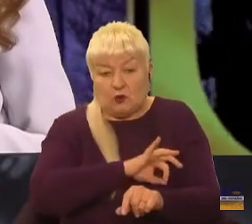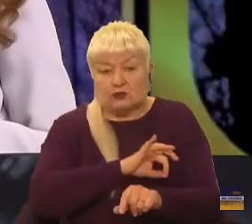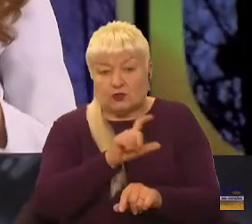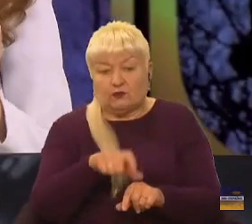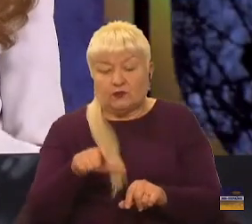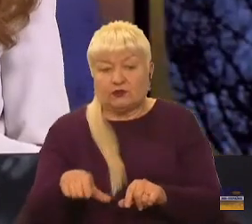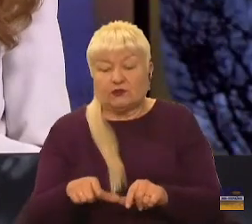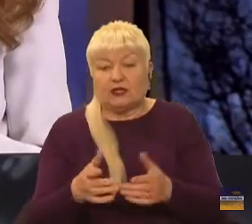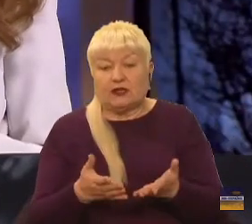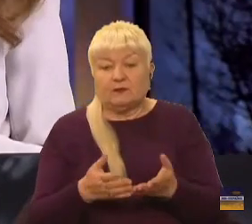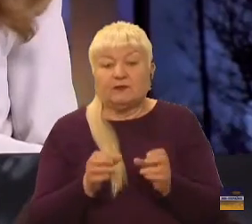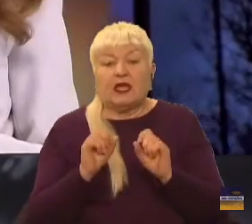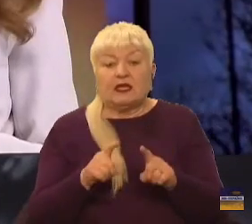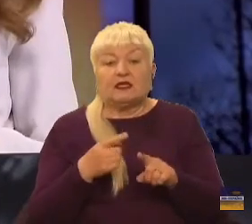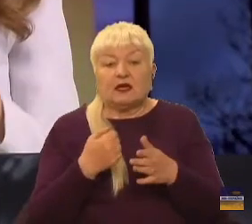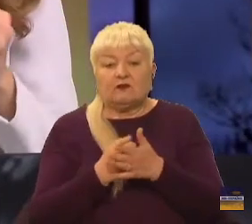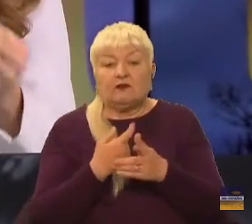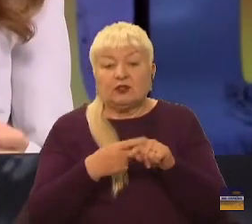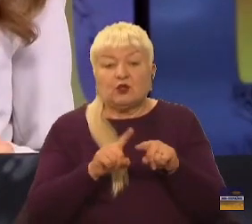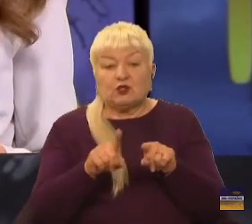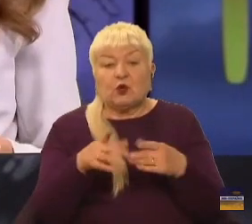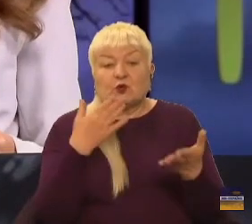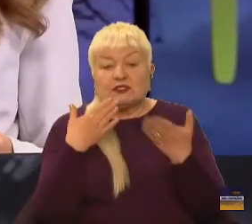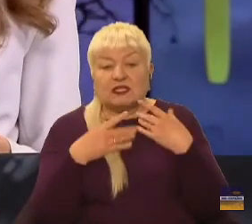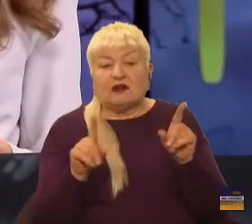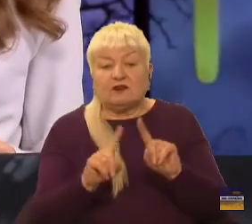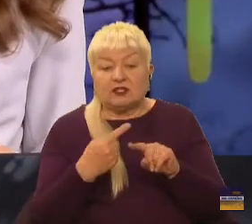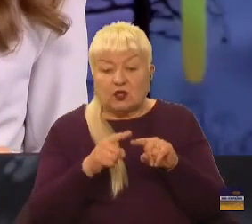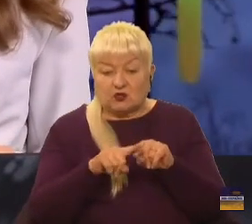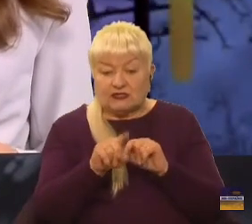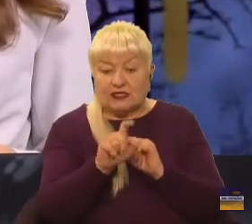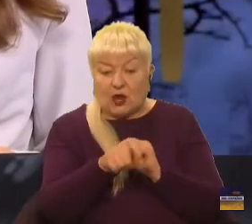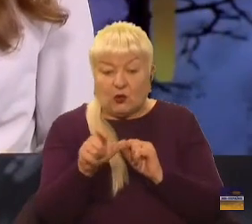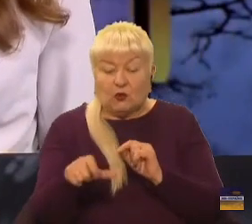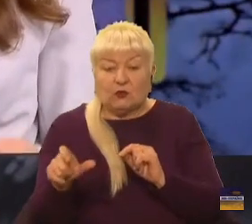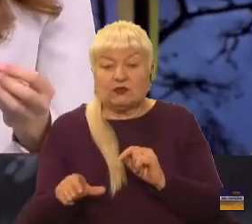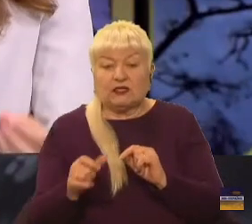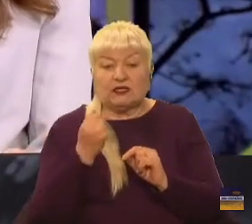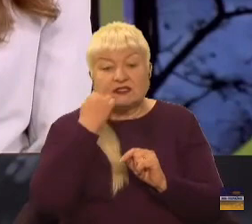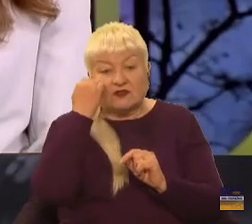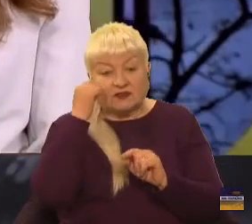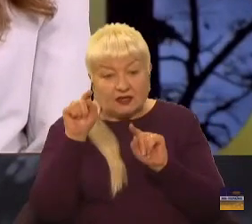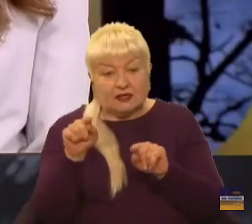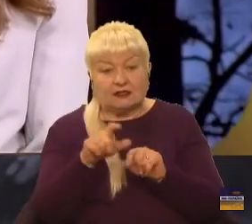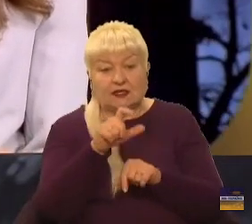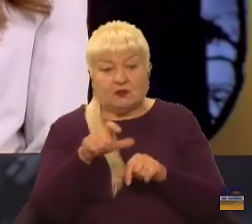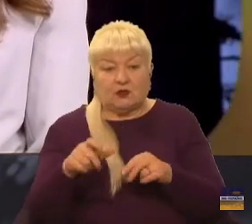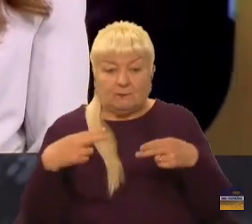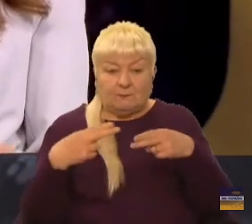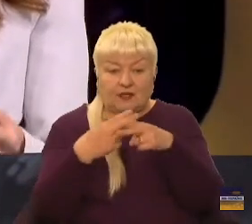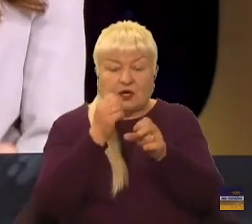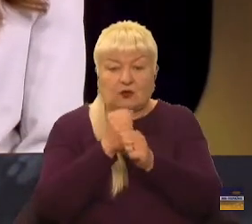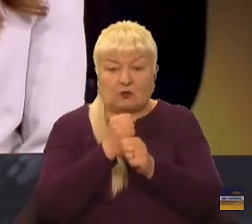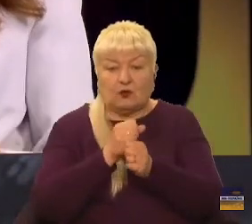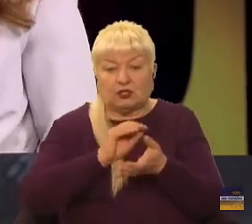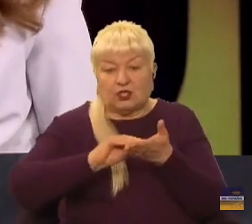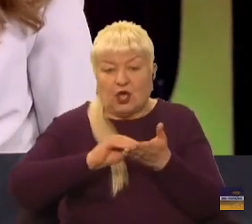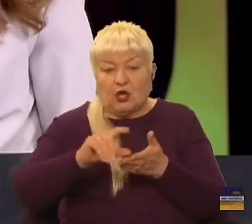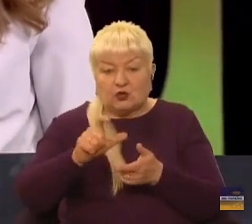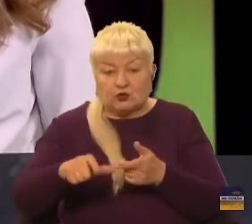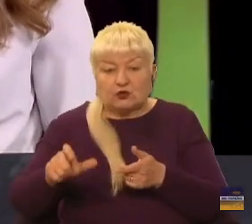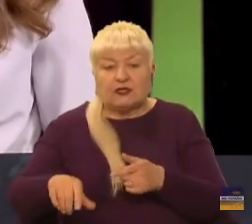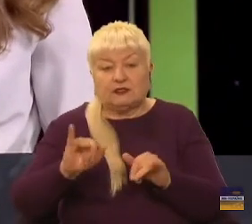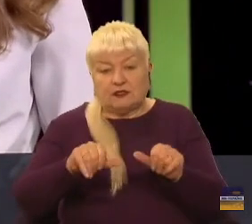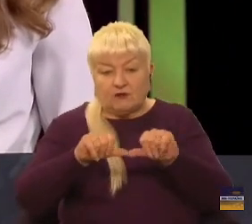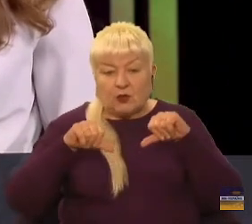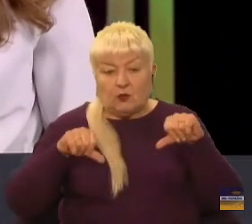думка щодо цього. От як ви до цього ставитеся, що саме ці люди, завдяки цим людям, перешкоджають роботі журналістів і комісії,